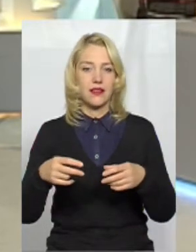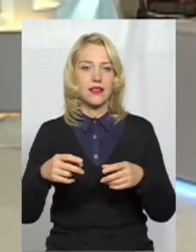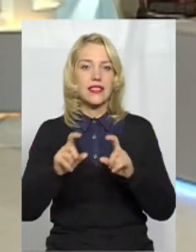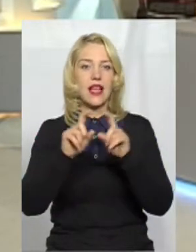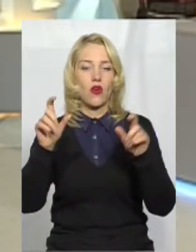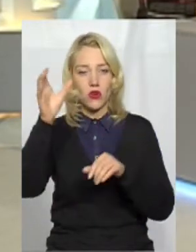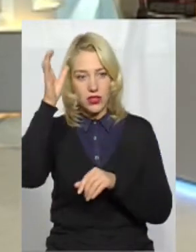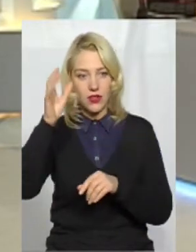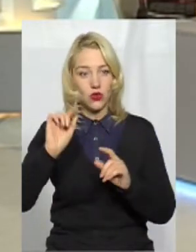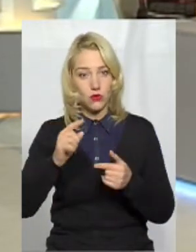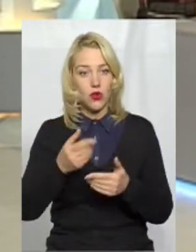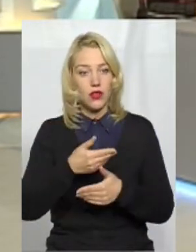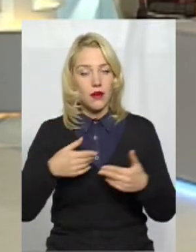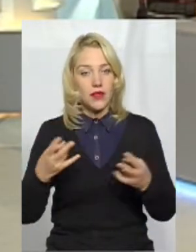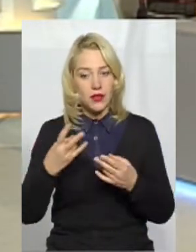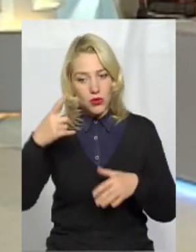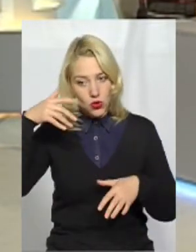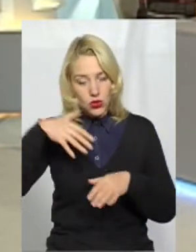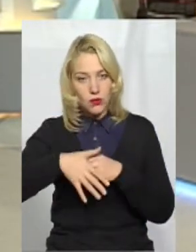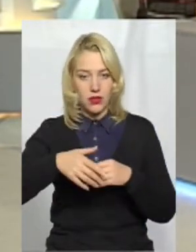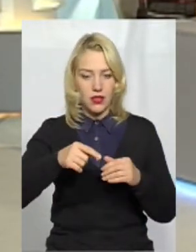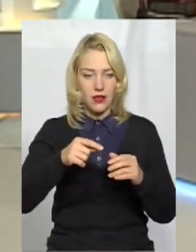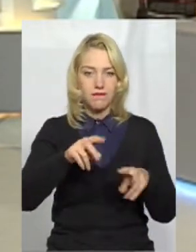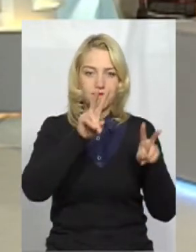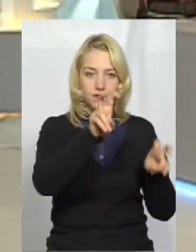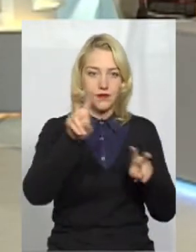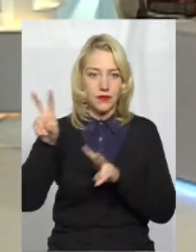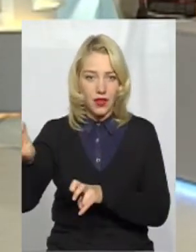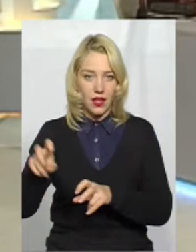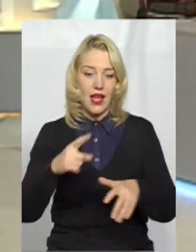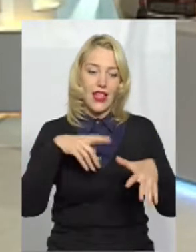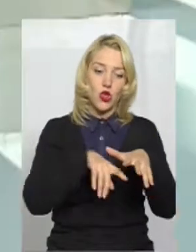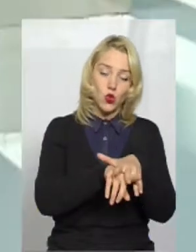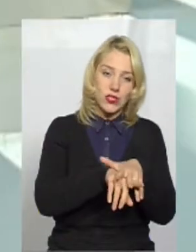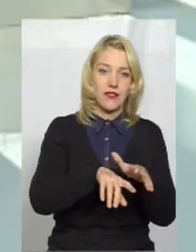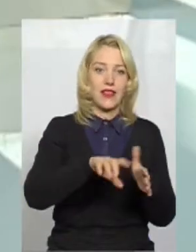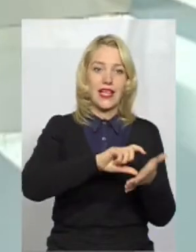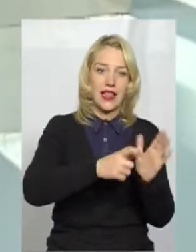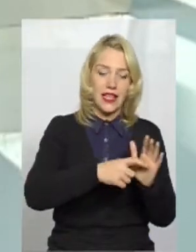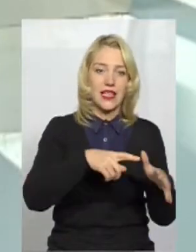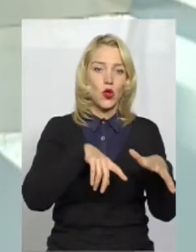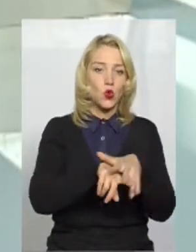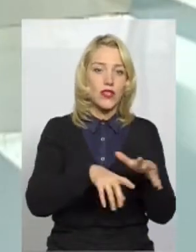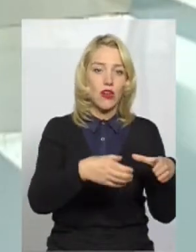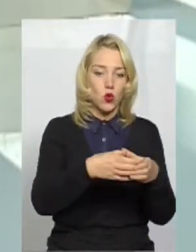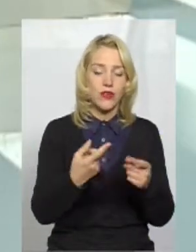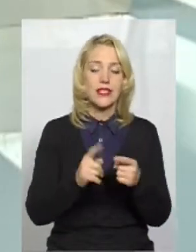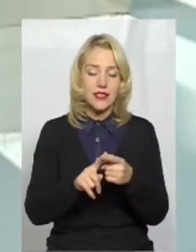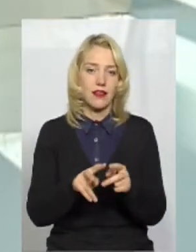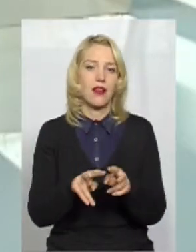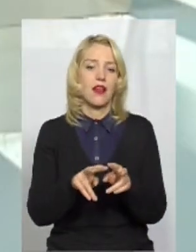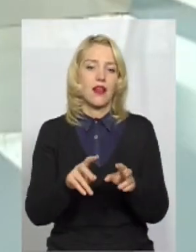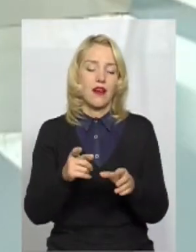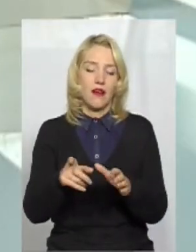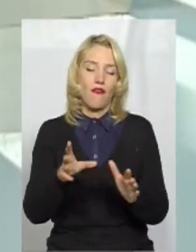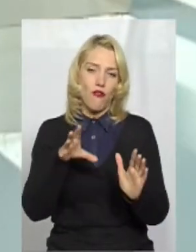Тому нам потрібно зрозуміти суть поняття. Інклюзивний клас – інклюзивна група. Це та сама група, в яку вводиться від одного